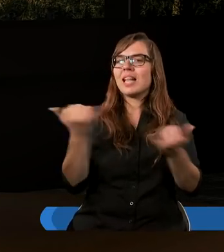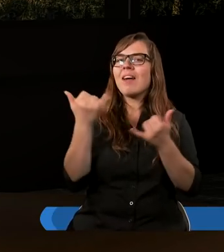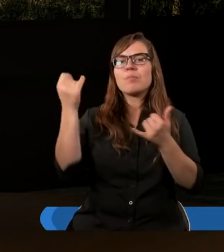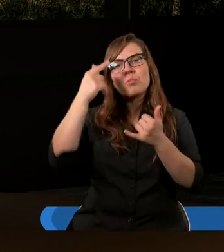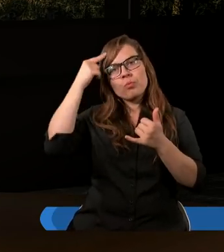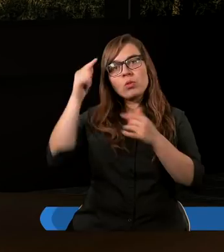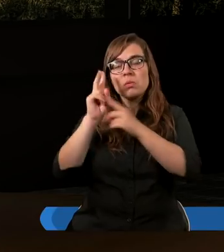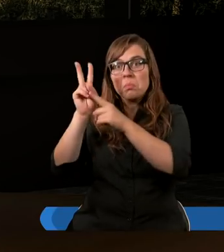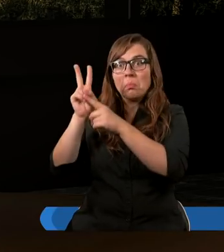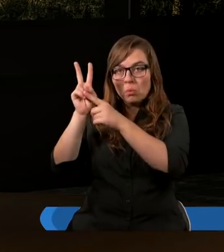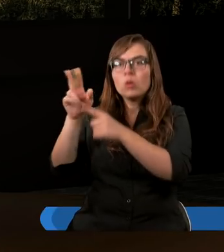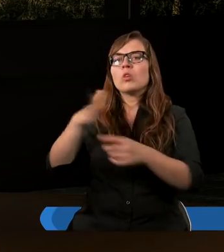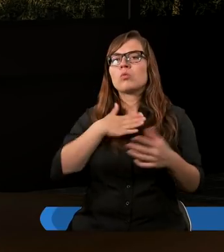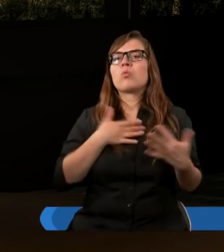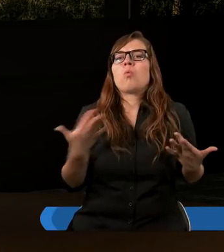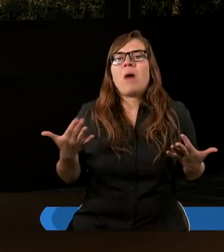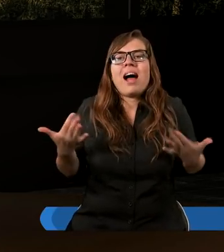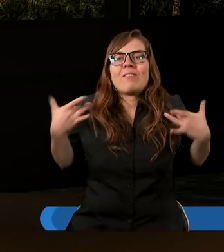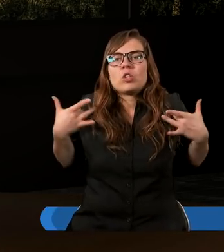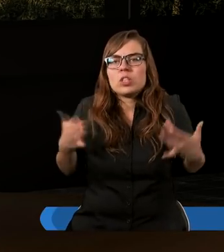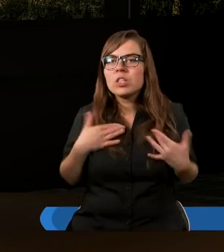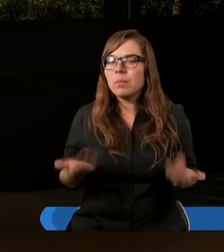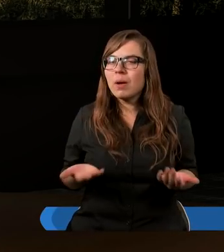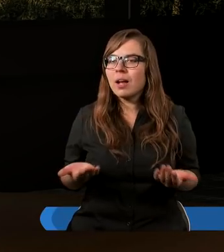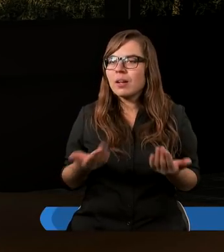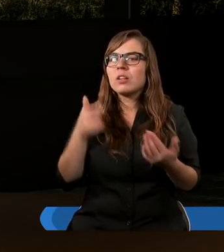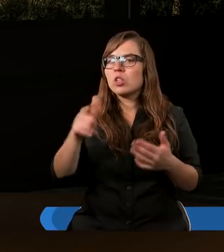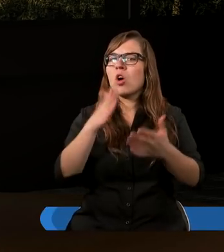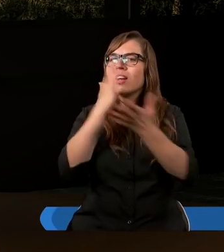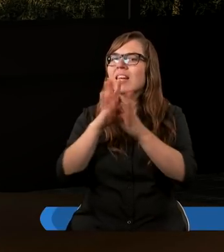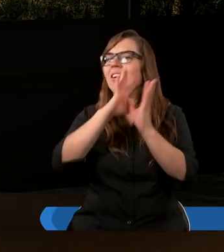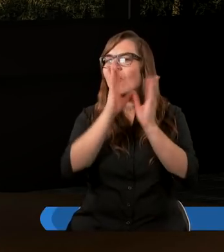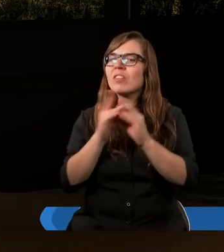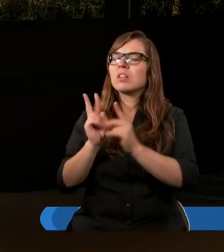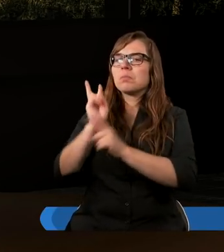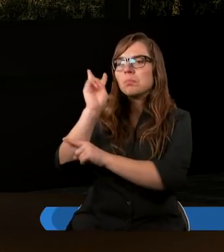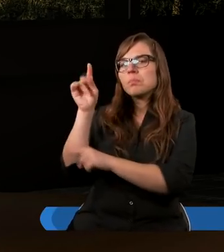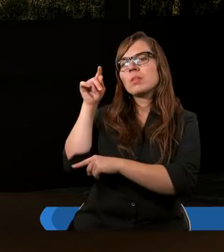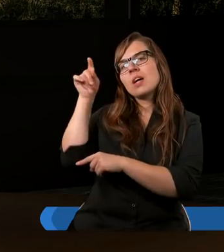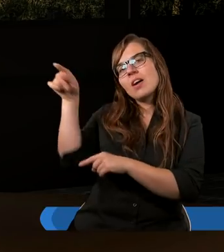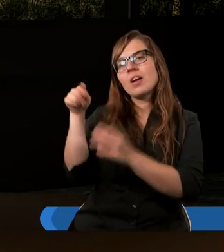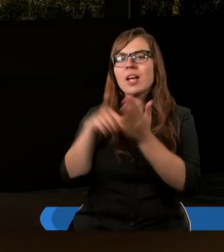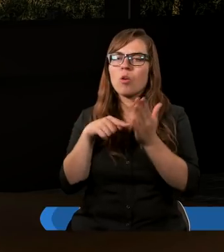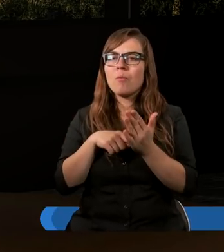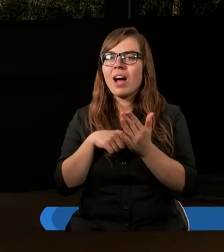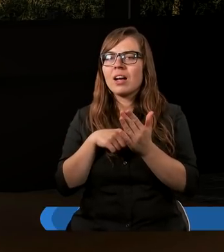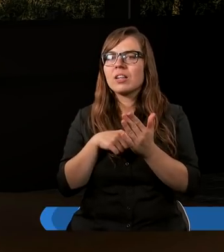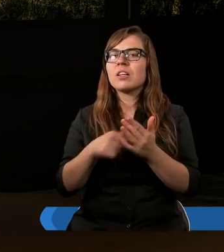szło, prawda, i nie będzie mieli żadnych problemów, wręcz odwrotnie. Że tak będzie, to szaton będzie robił wszystko, żeby właśnie